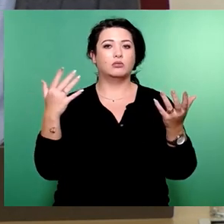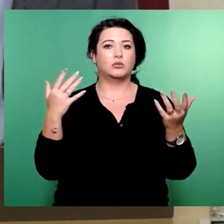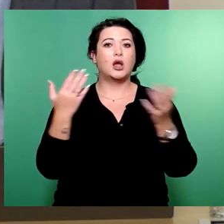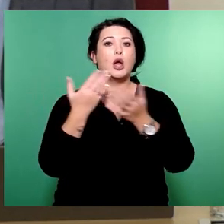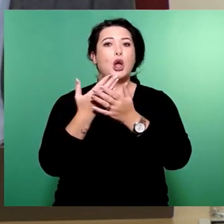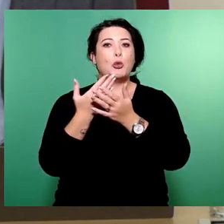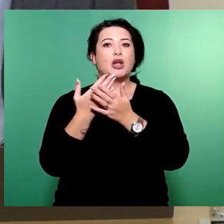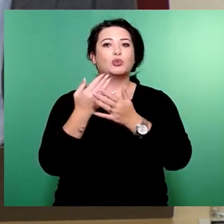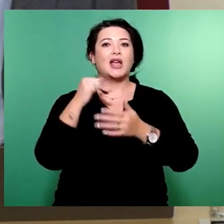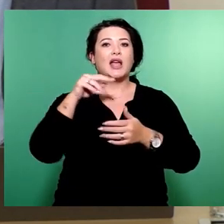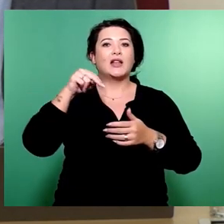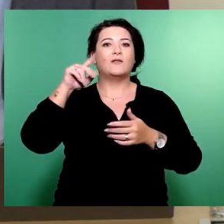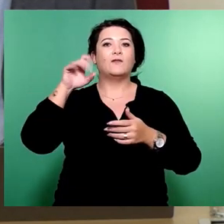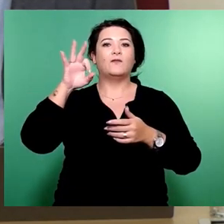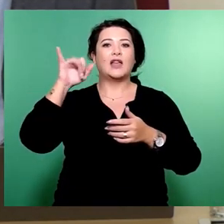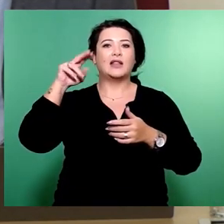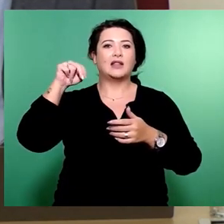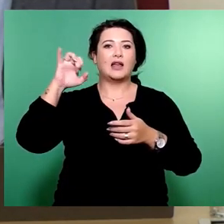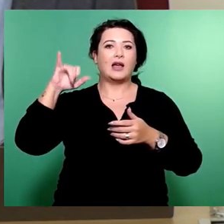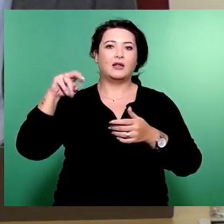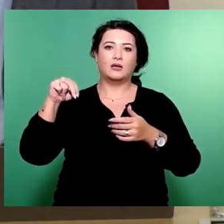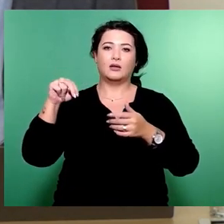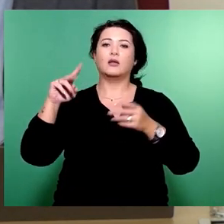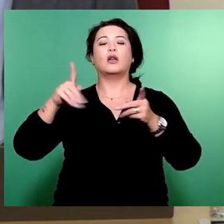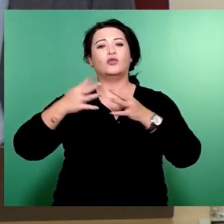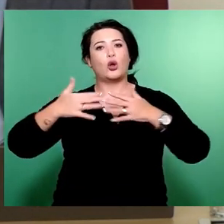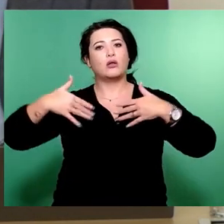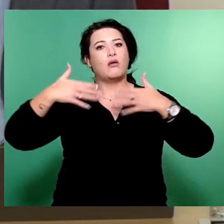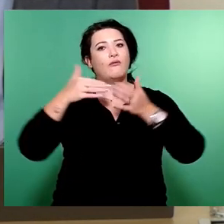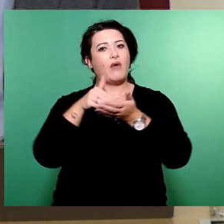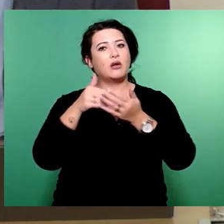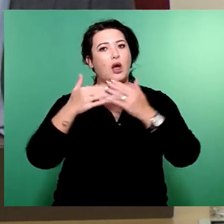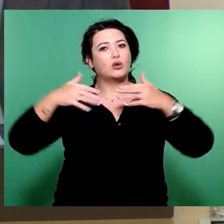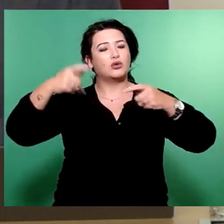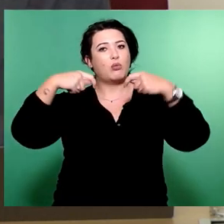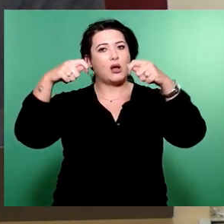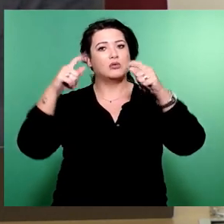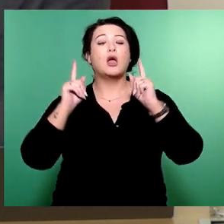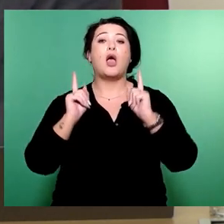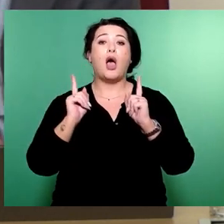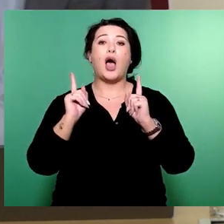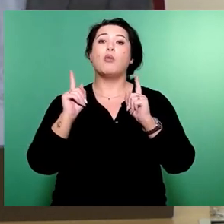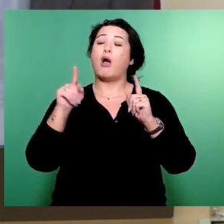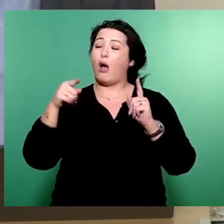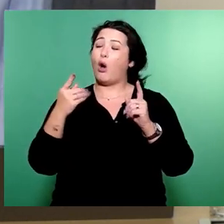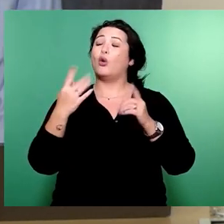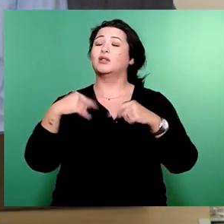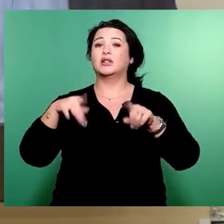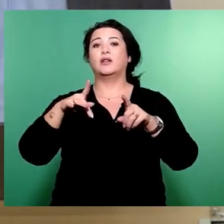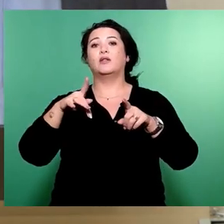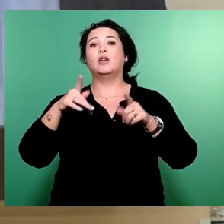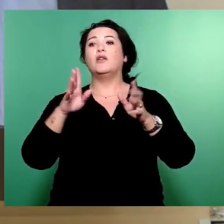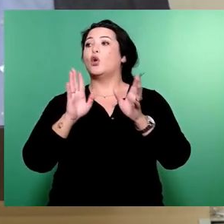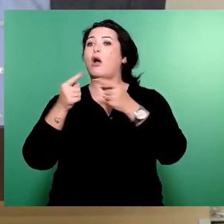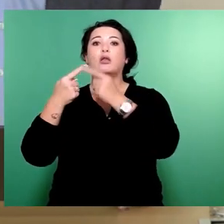Trotzdem dürfen wir auch vor den globalen Risiken, die auch vor Dresden nicht haltbar sind, nicht die Augen verschließen.